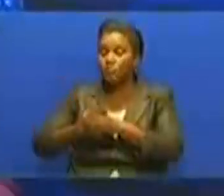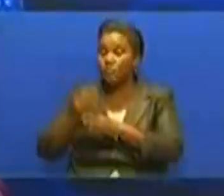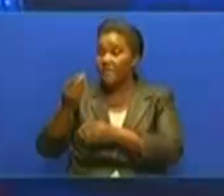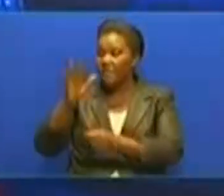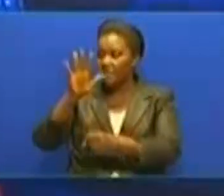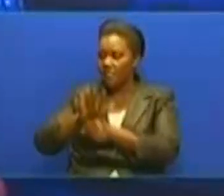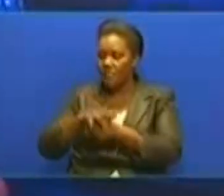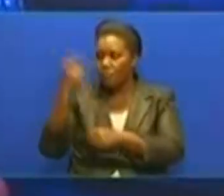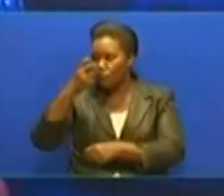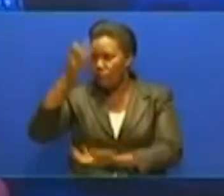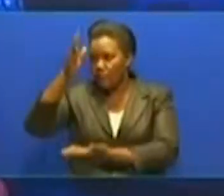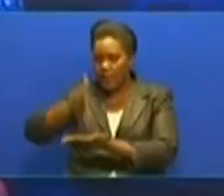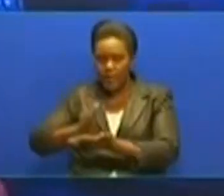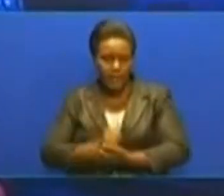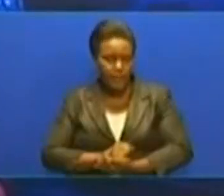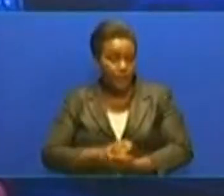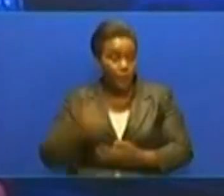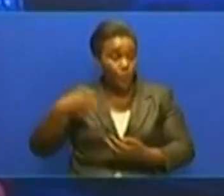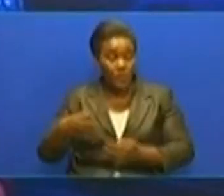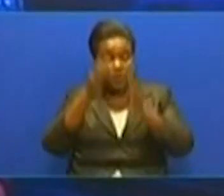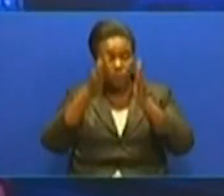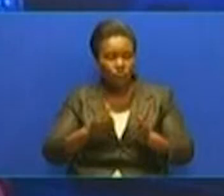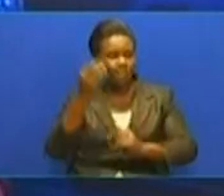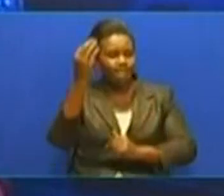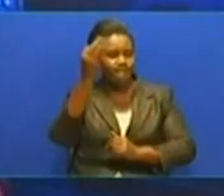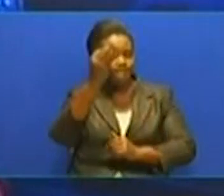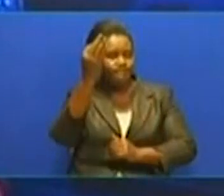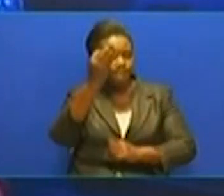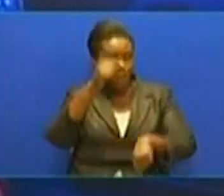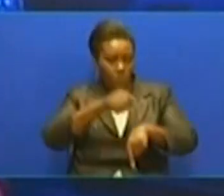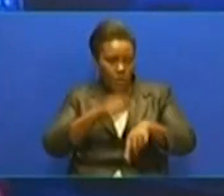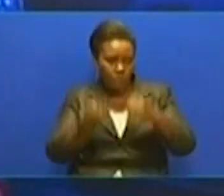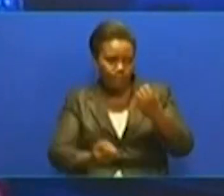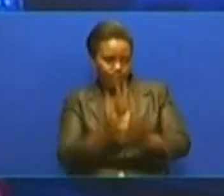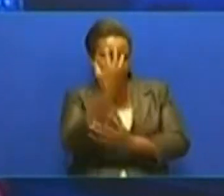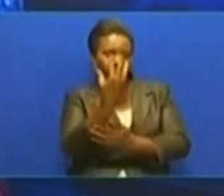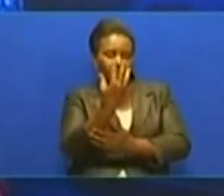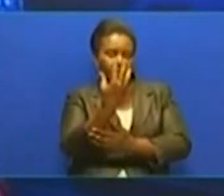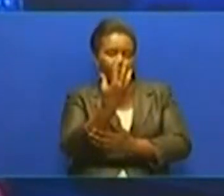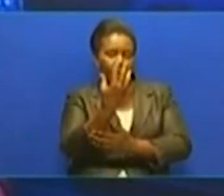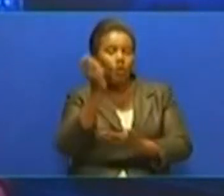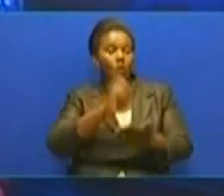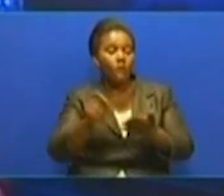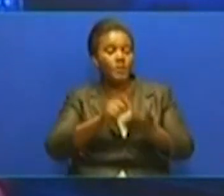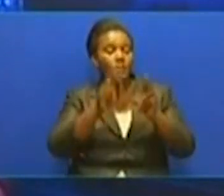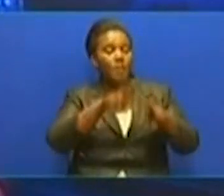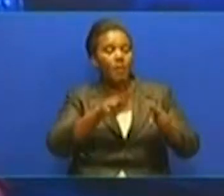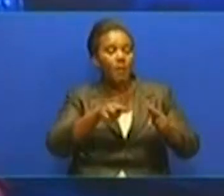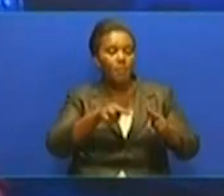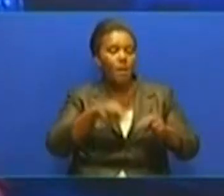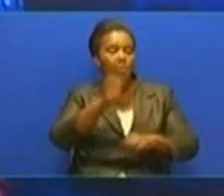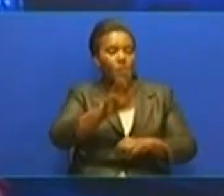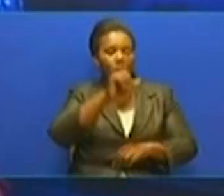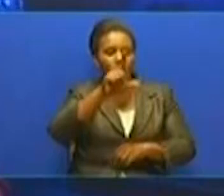Waziri mkuu Kasim Majaliwa metuaka ulihio wakati ya kizindua jengu la mahakama ila ya ruangwa mkuwani lindi. Tupate